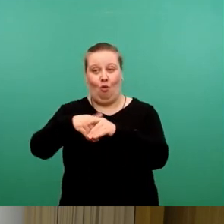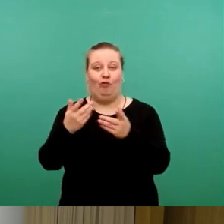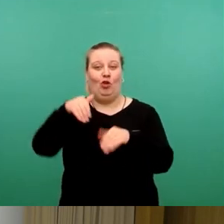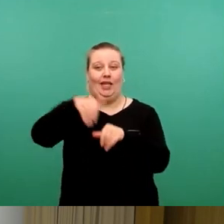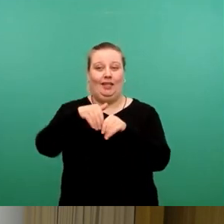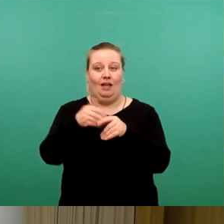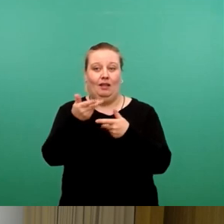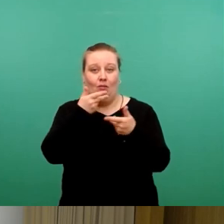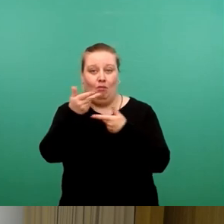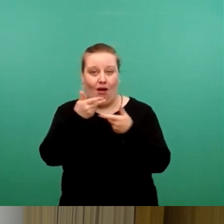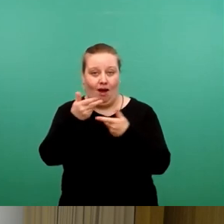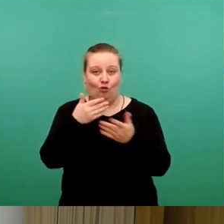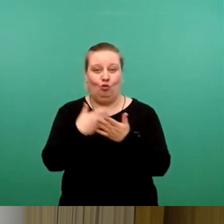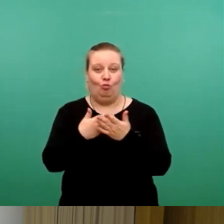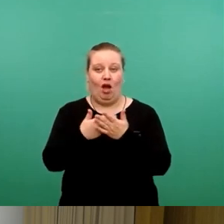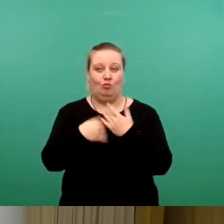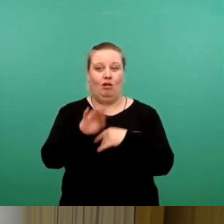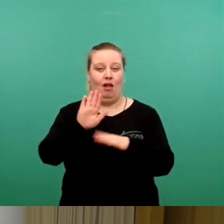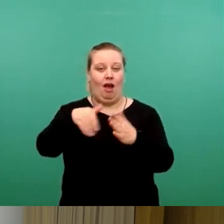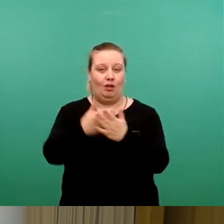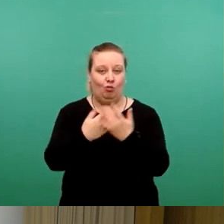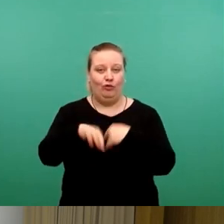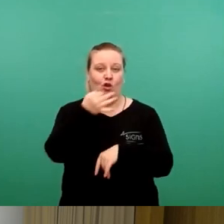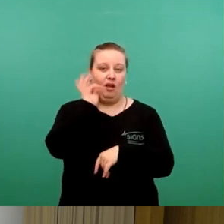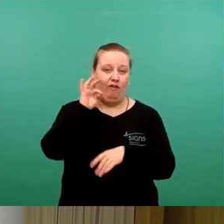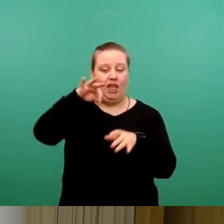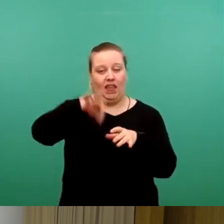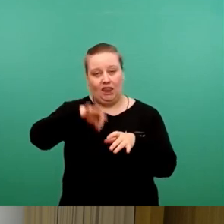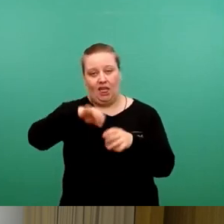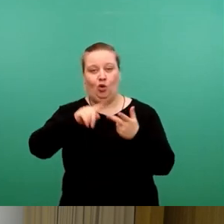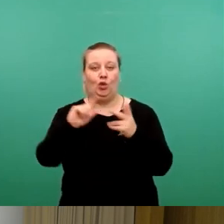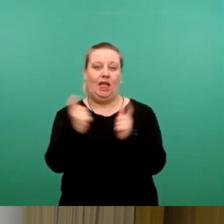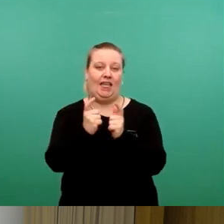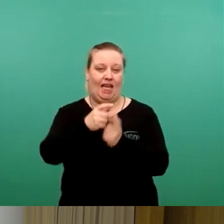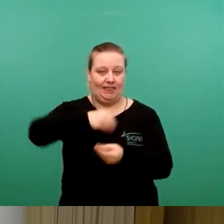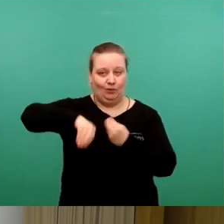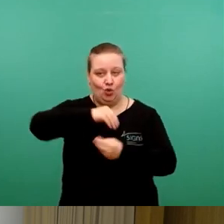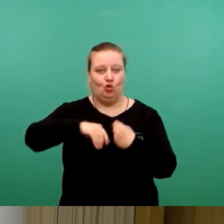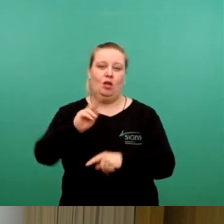beispielsweise für das Angebot von Kaffee, Tee oder Keksmischung der Fairtrade-Einkauf statt.